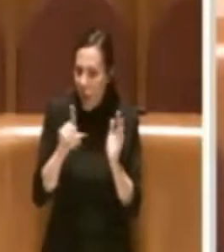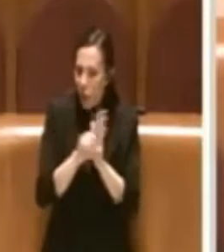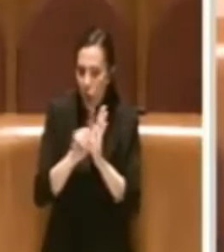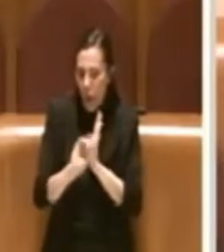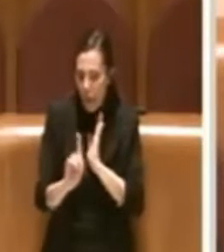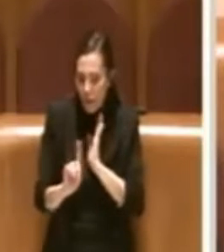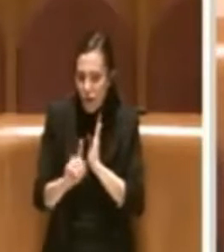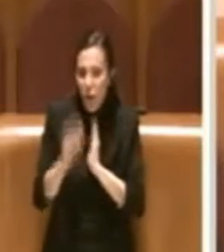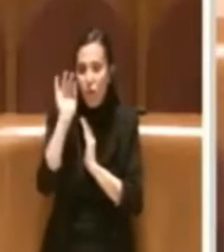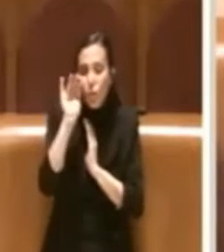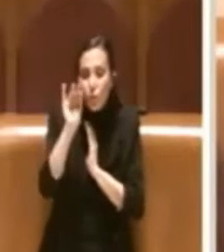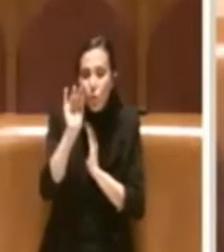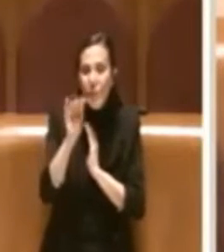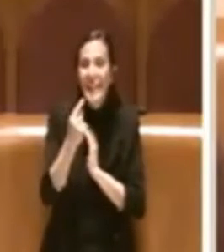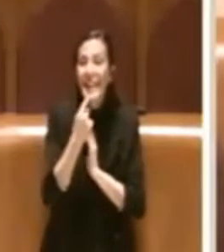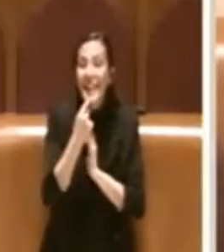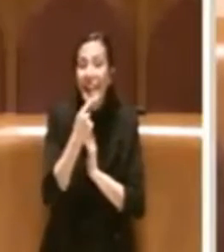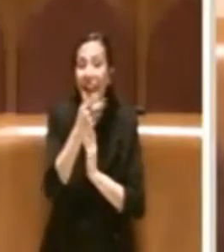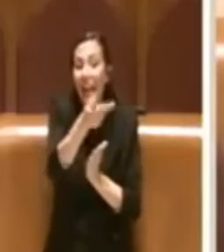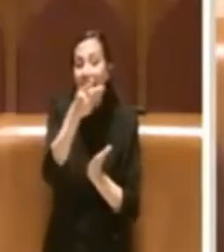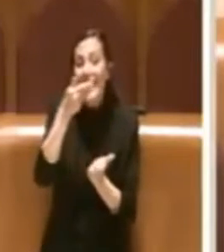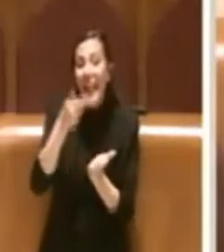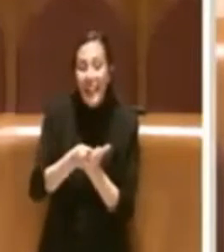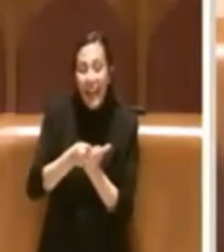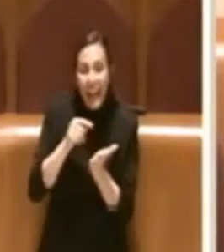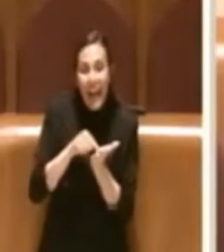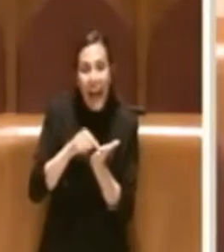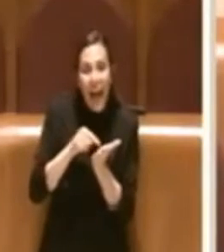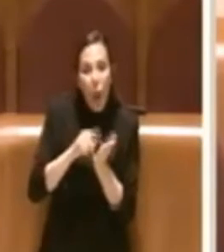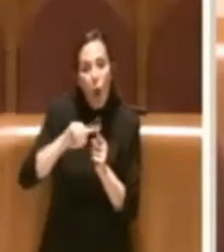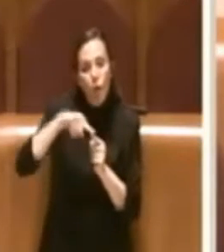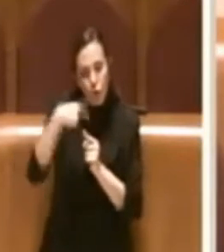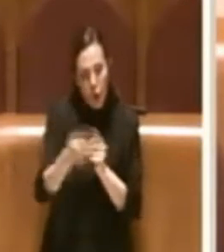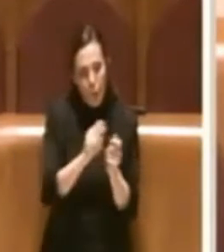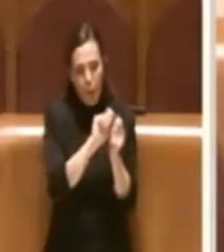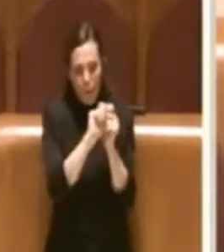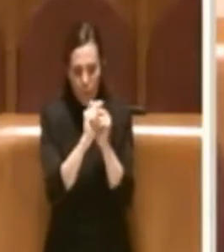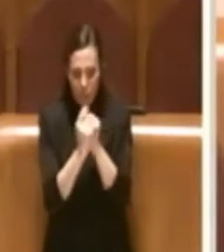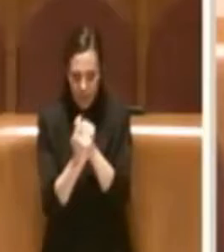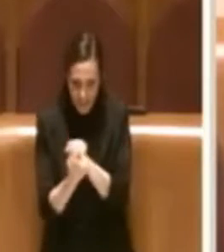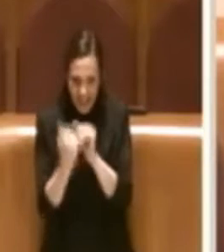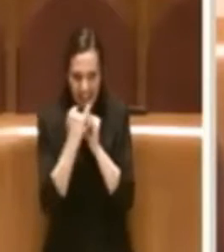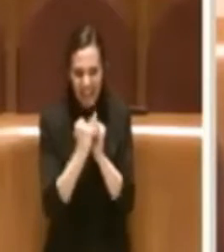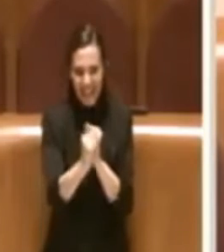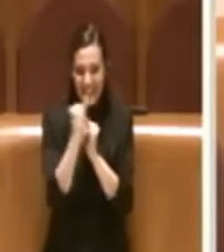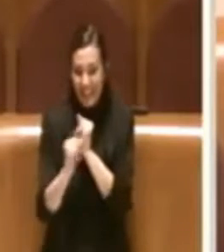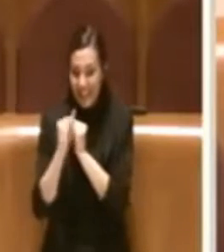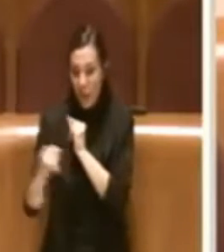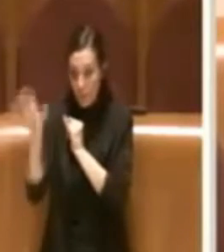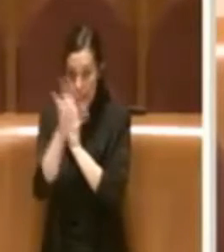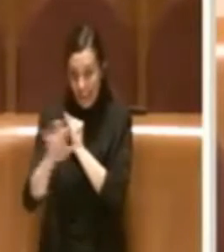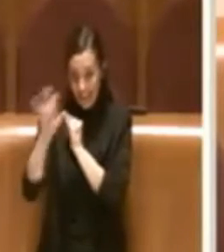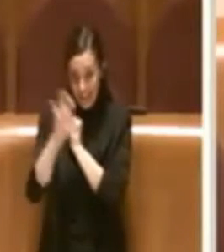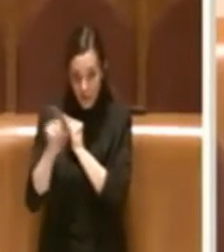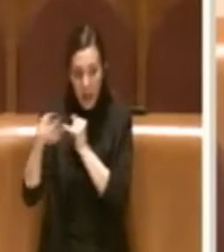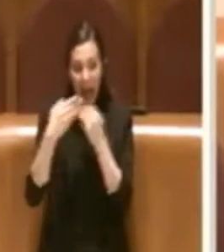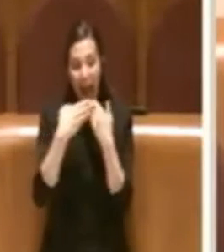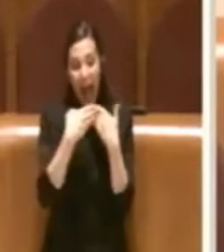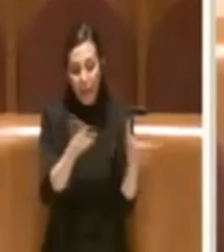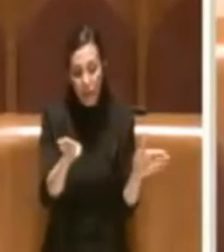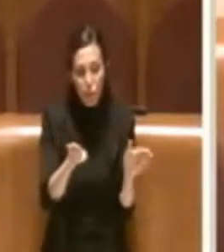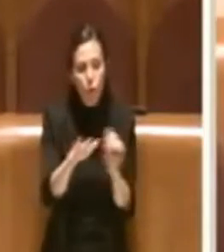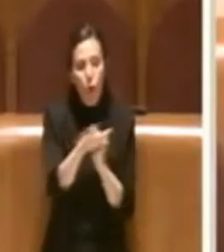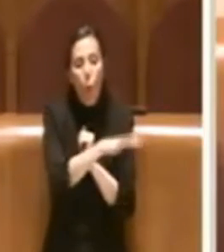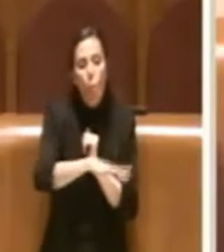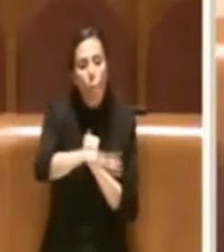futuro e quindi per coloro che richiederanno, dopo la modifica del distanziometro in regione, l'apertura di un